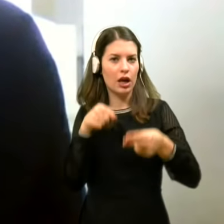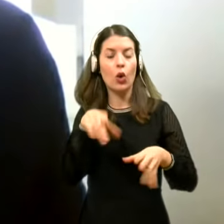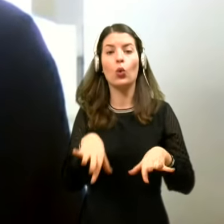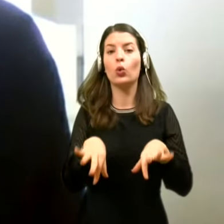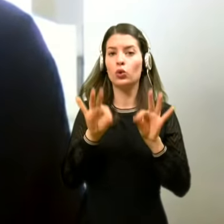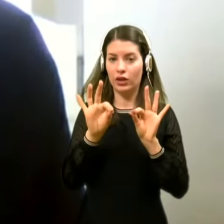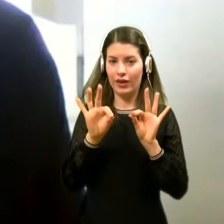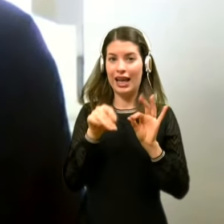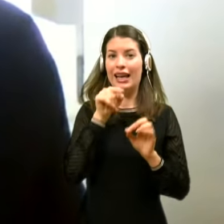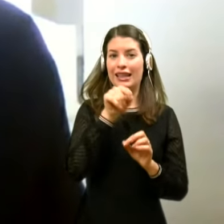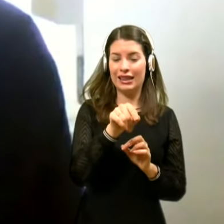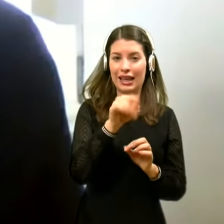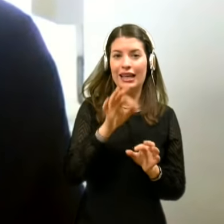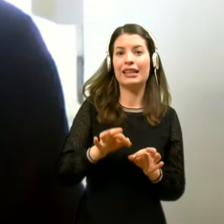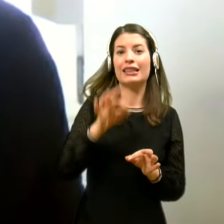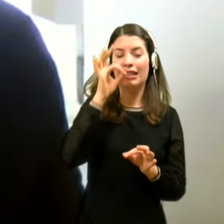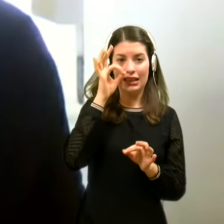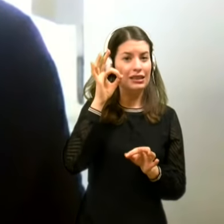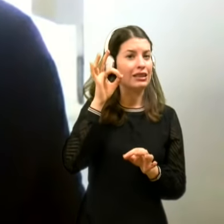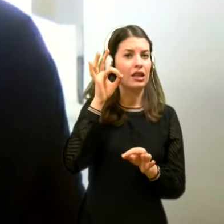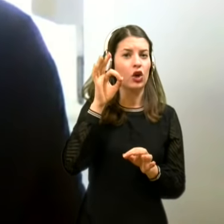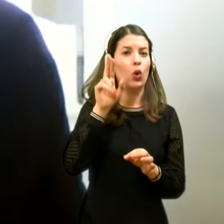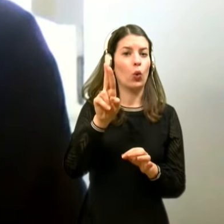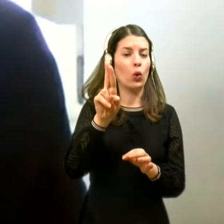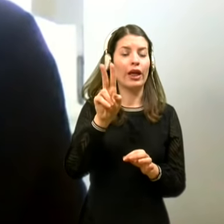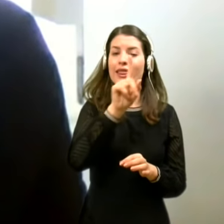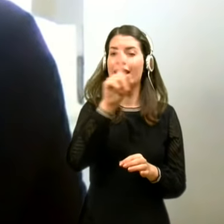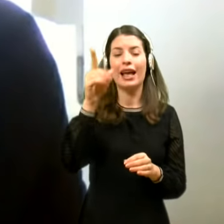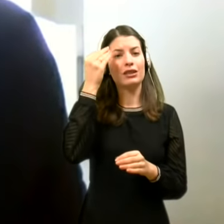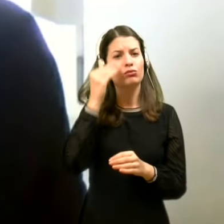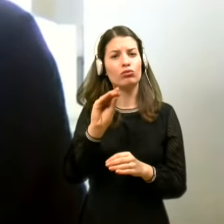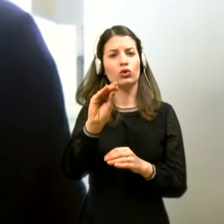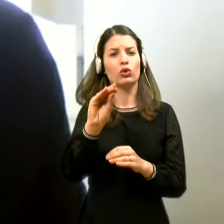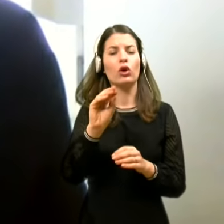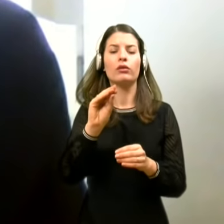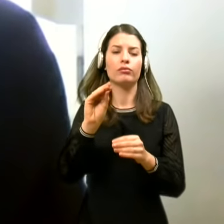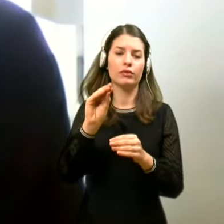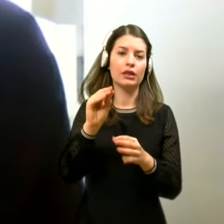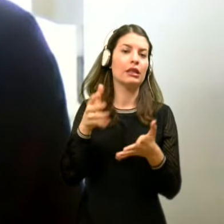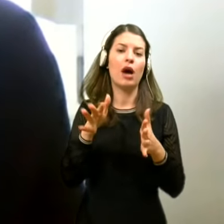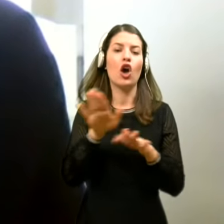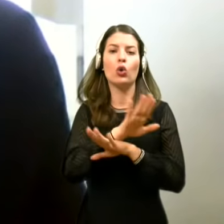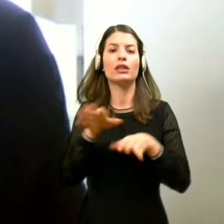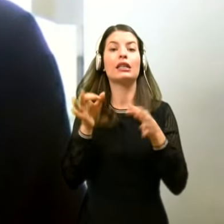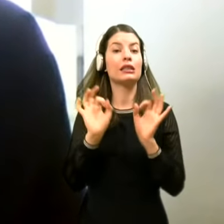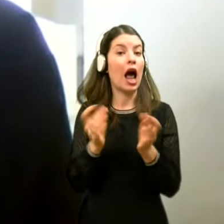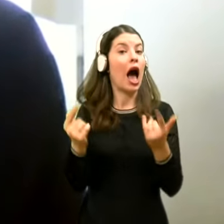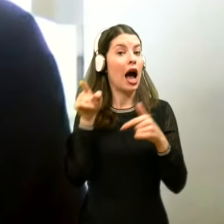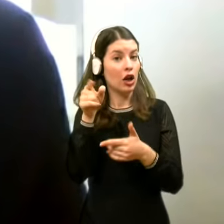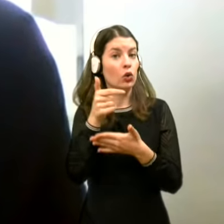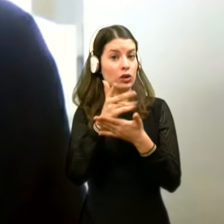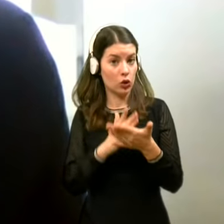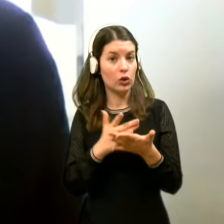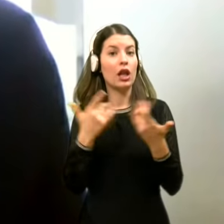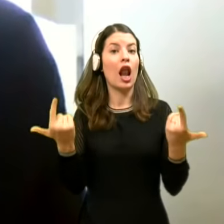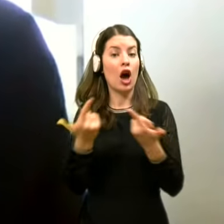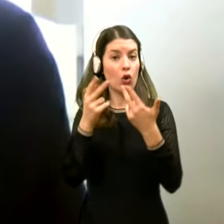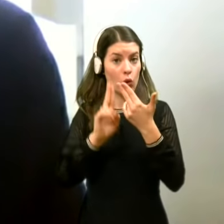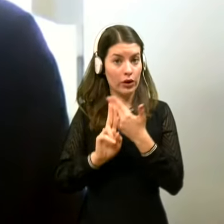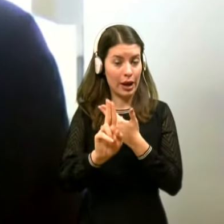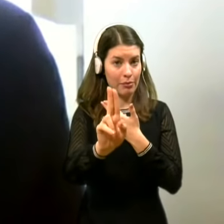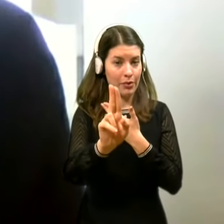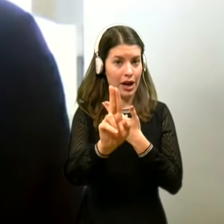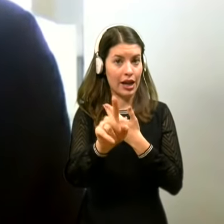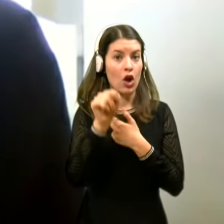da testi UD bioteh standardov ne izpolnjujejo. Ali ocenujete, da še lahko nadeljujemo z uporabo hitrih testov, ki jih je dobavil